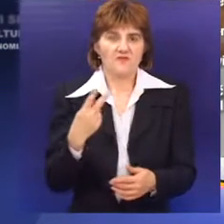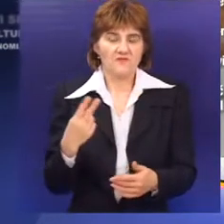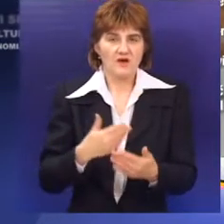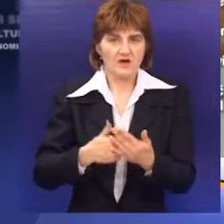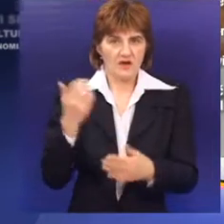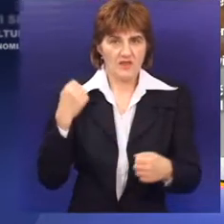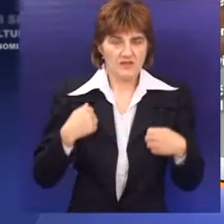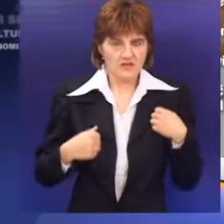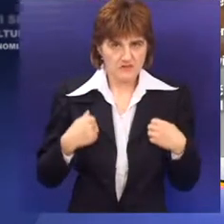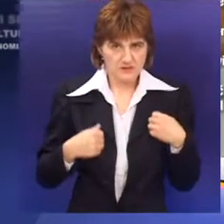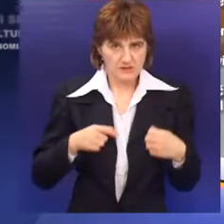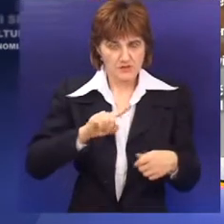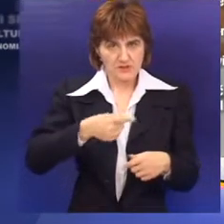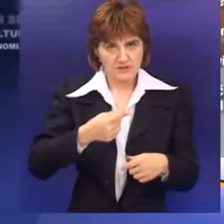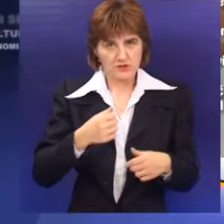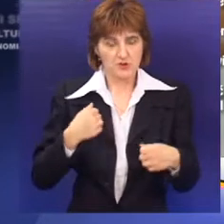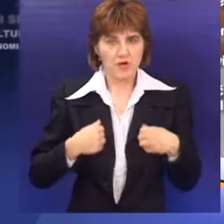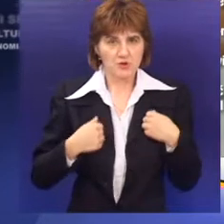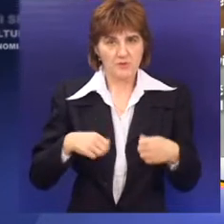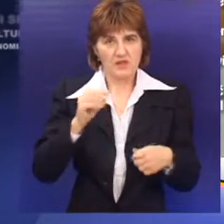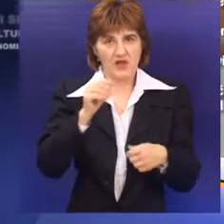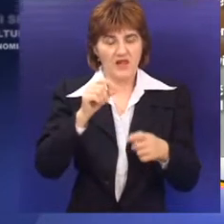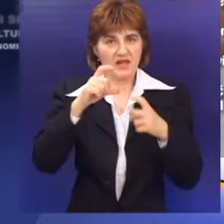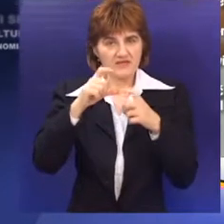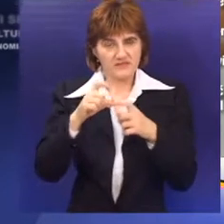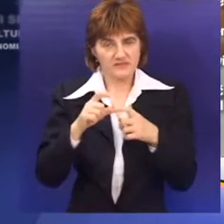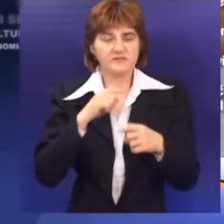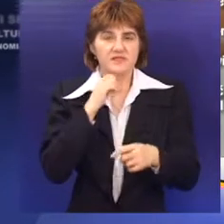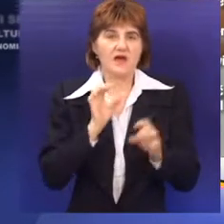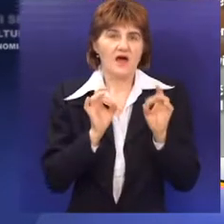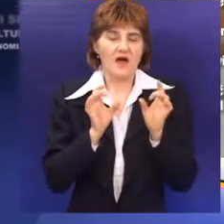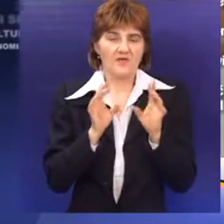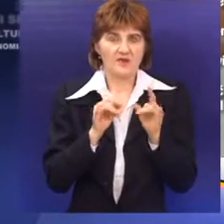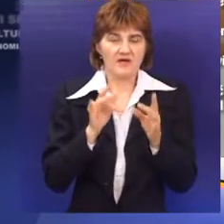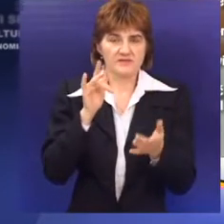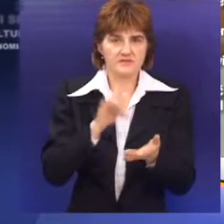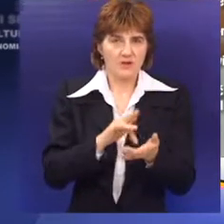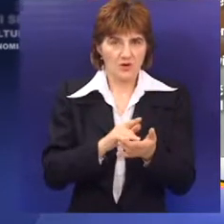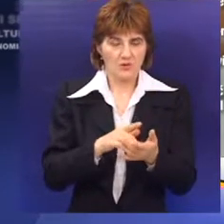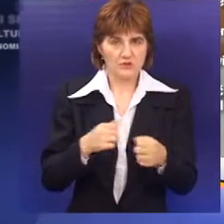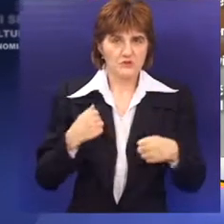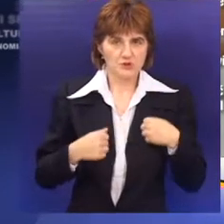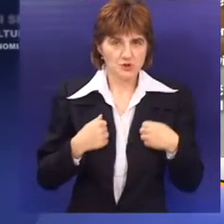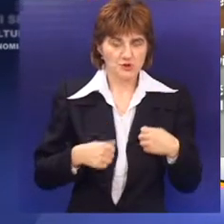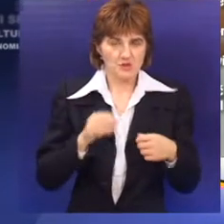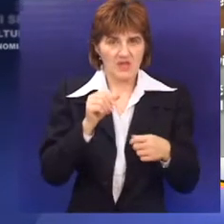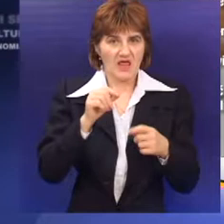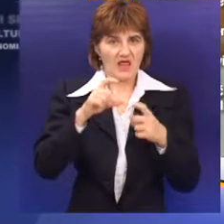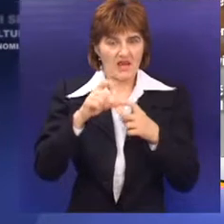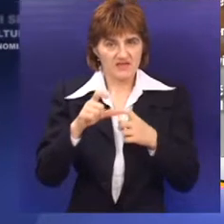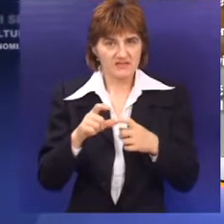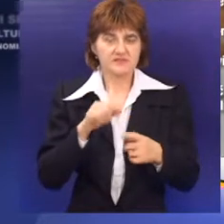strane grada Subotice www.subotica.rs, e-mail adrese kontaktcentar.subotica.rs,